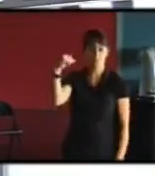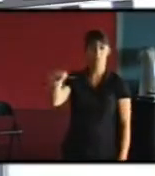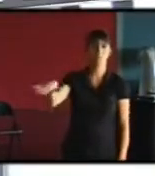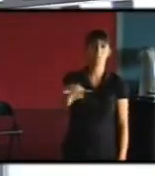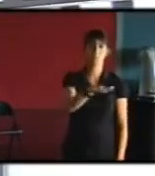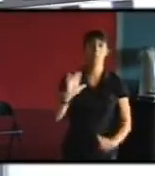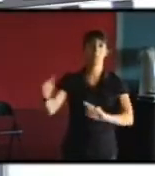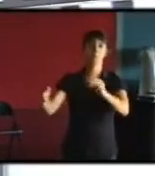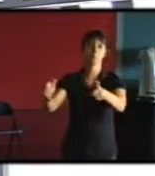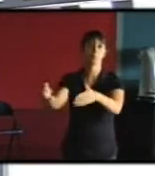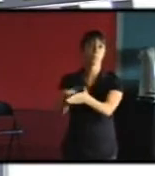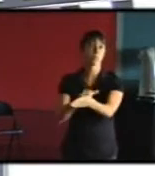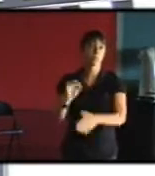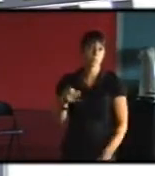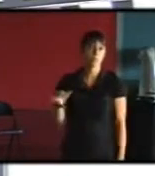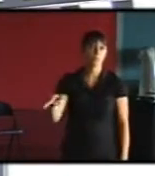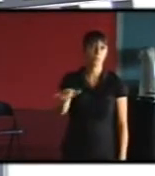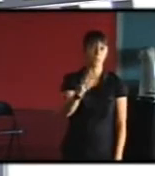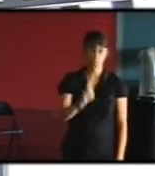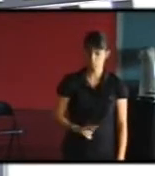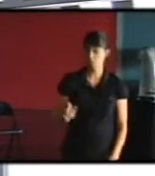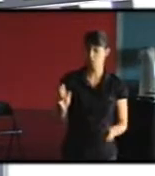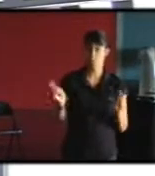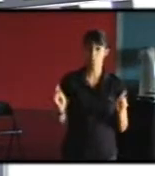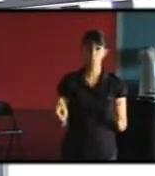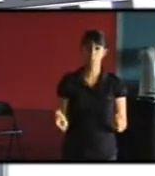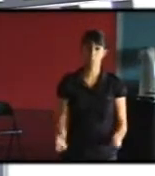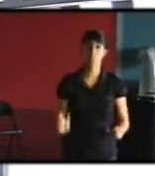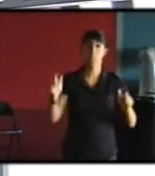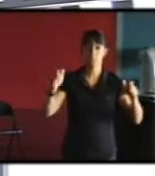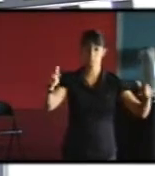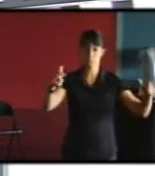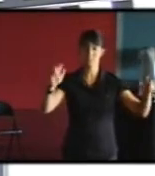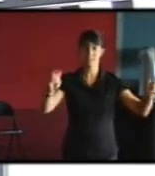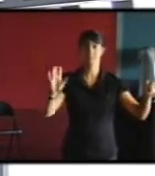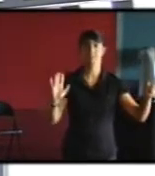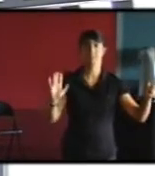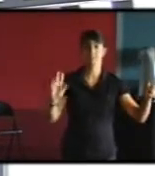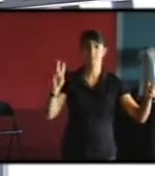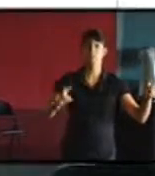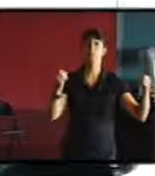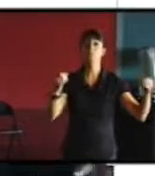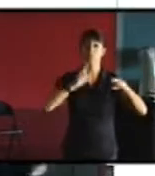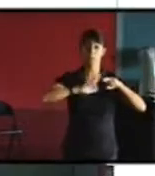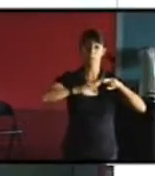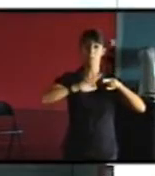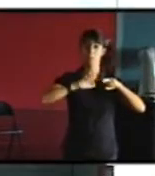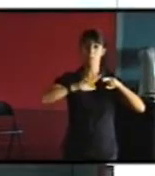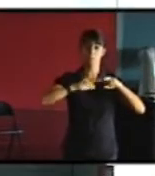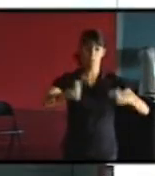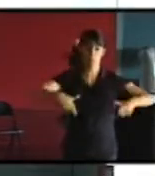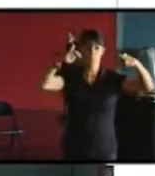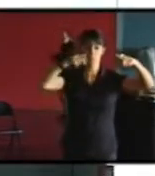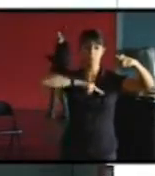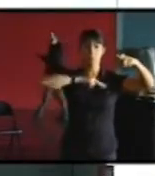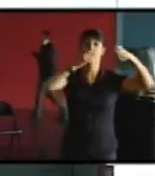se démolit de moins en moins d'ailleurs quand on construit des bâtiments neufs à Paris c'est généralement pas en démolissant les précédents on construit des